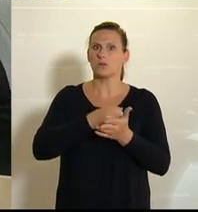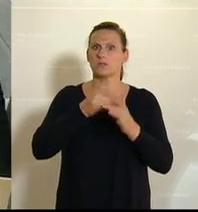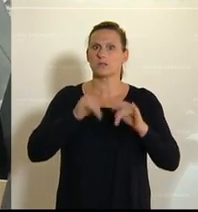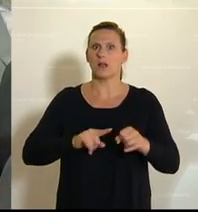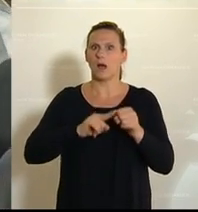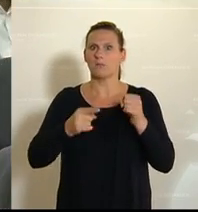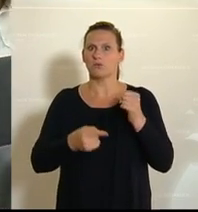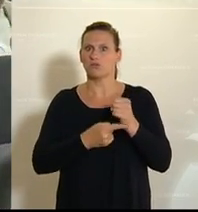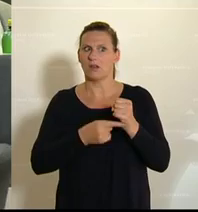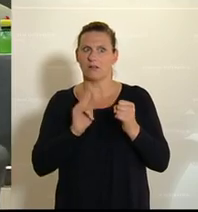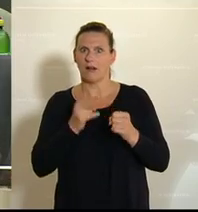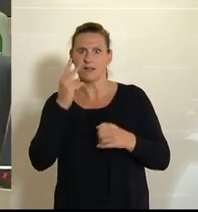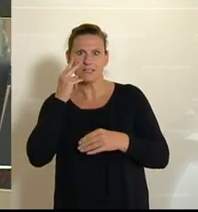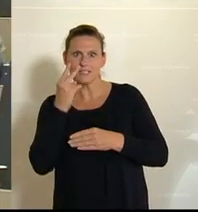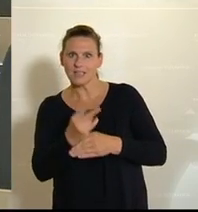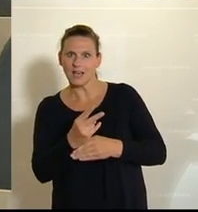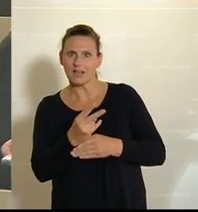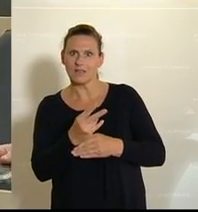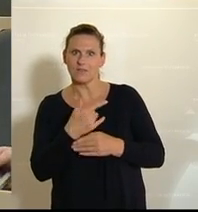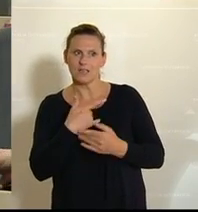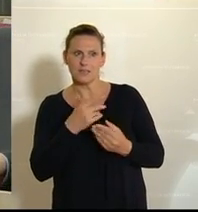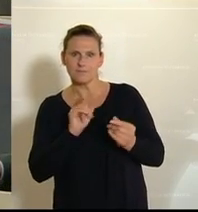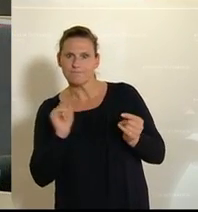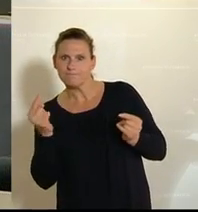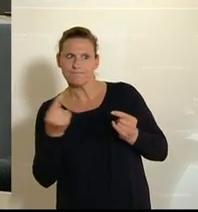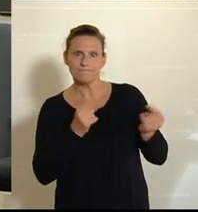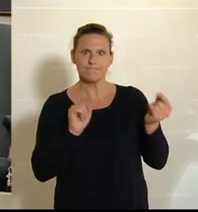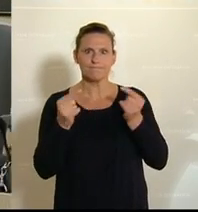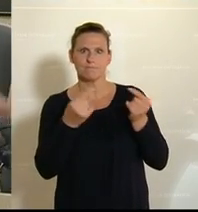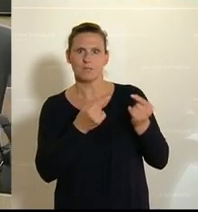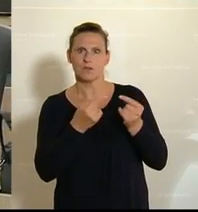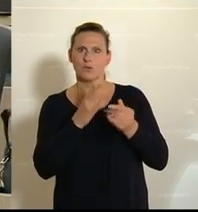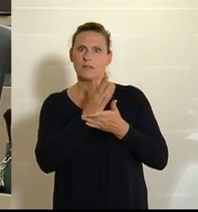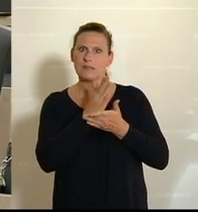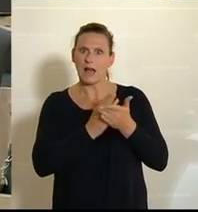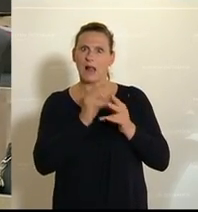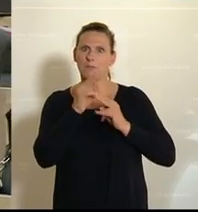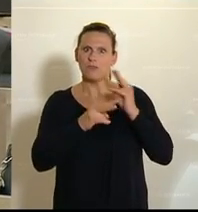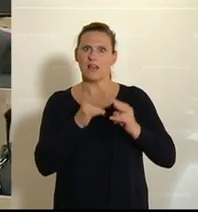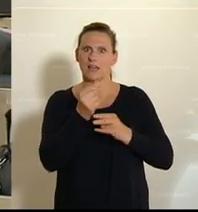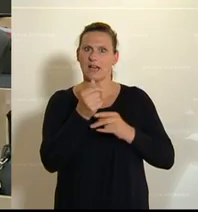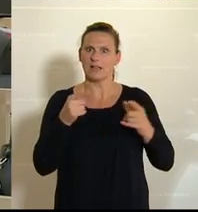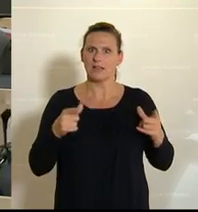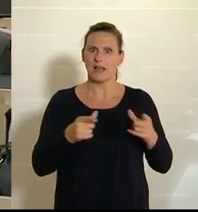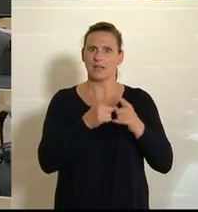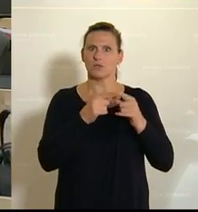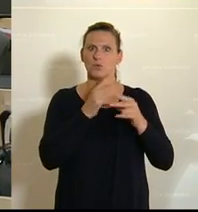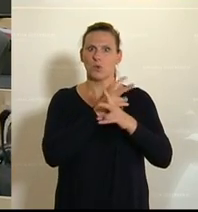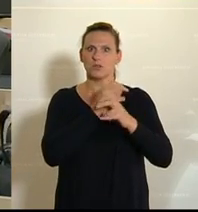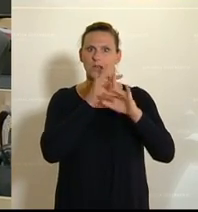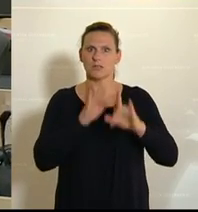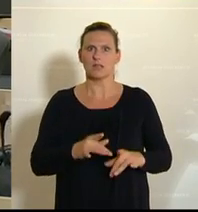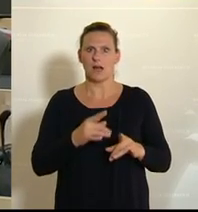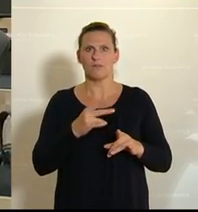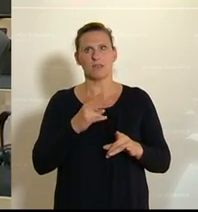die unsichtbar sind, also diese informellen Kosten. Ein Großteil der Pflegegeldleistungen wird in Österreich informell erbracht,